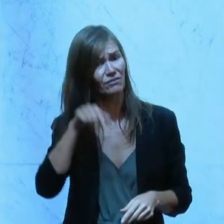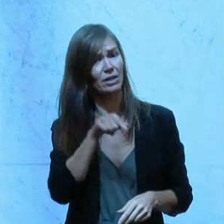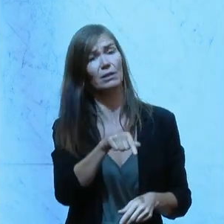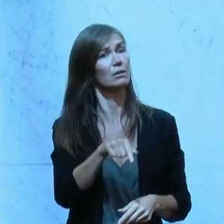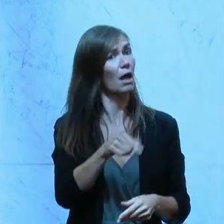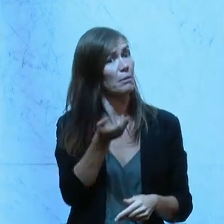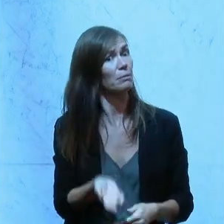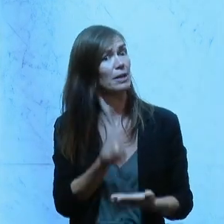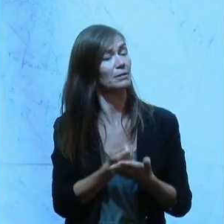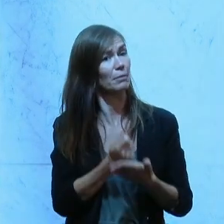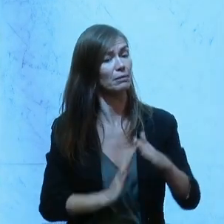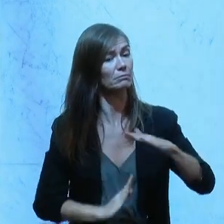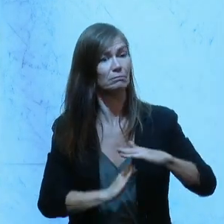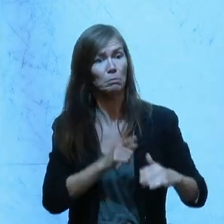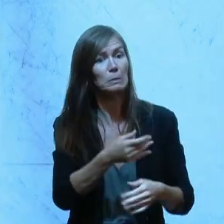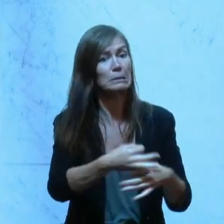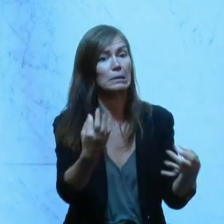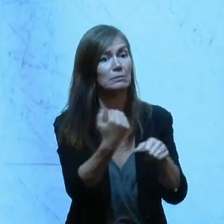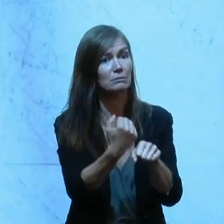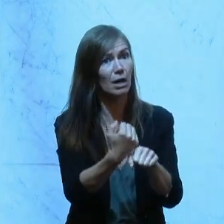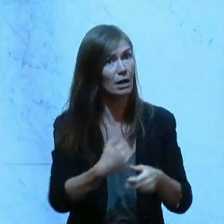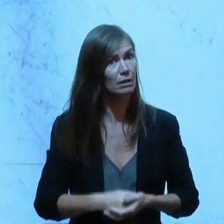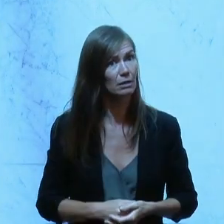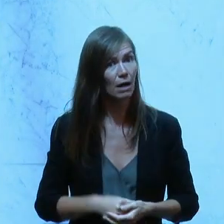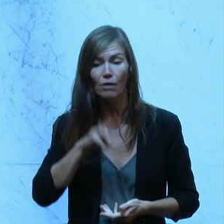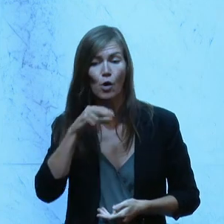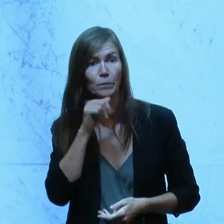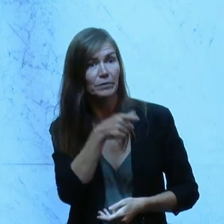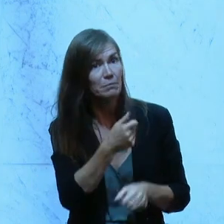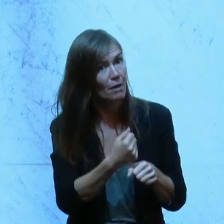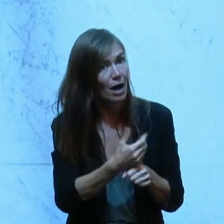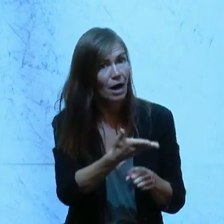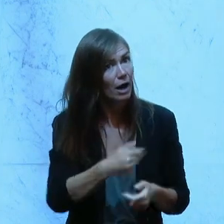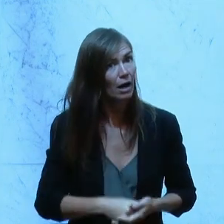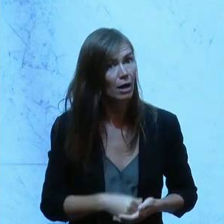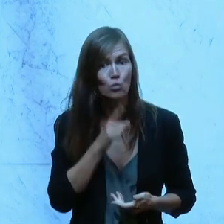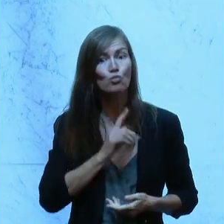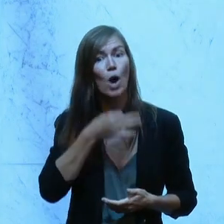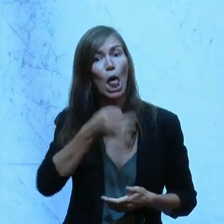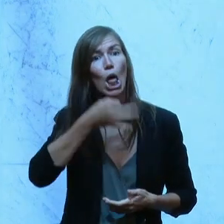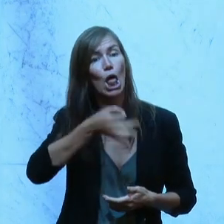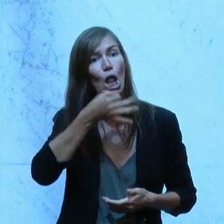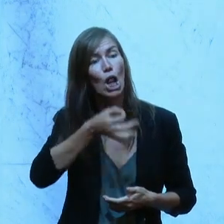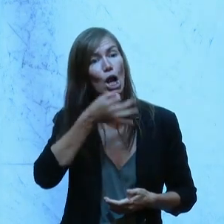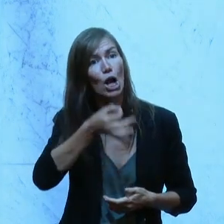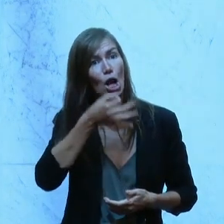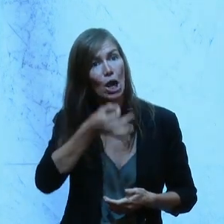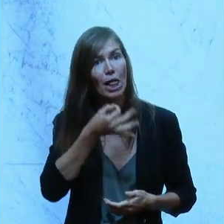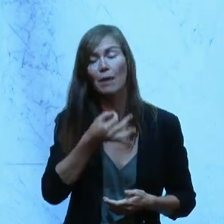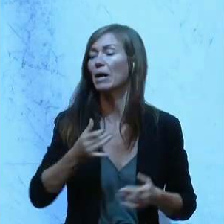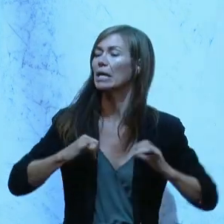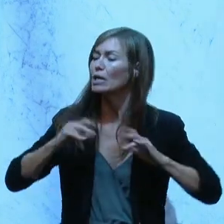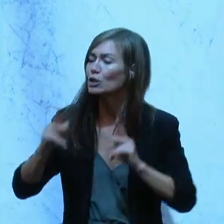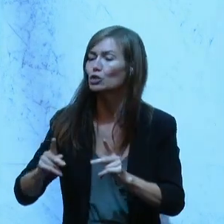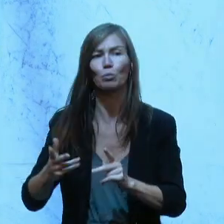wir einen Mietpreisdeckel ein. Machen Sie aber nicht. Wieso tun Sie das nicht? Wieso tun Sie es in Wien nicht? Aber im grünregierten Innsbruck